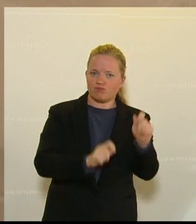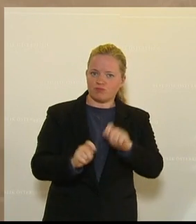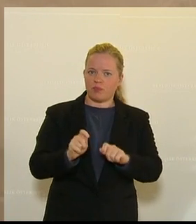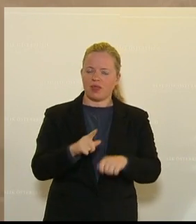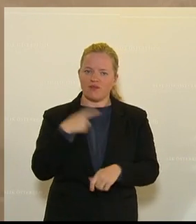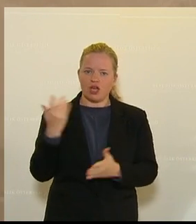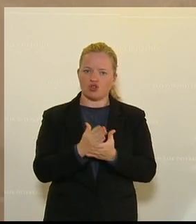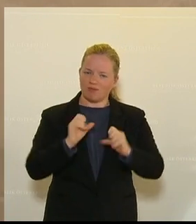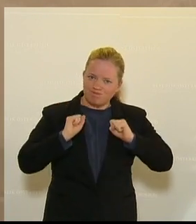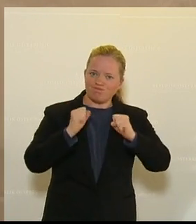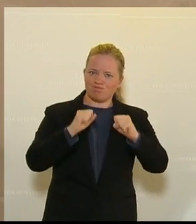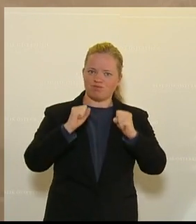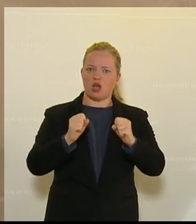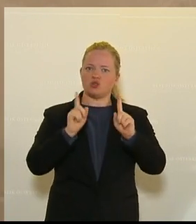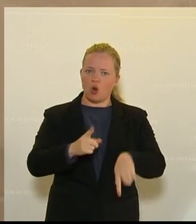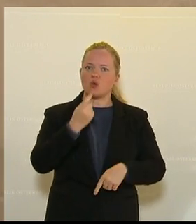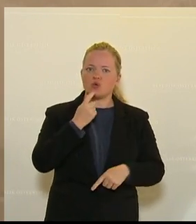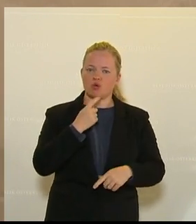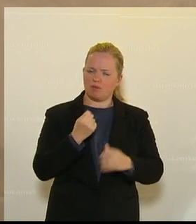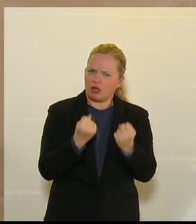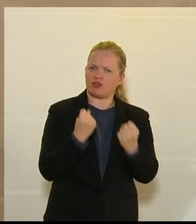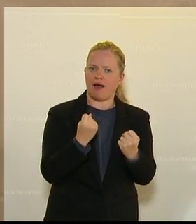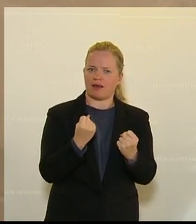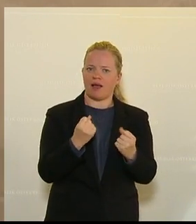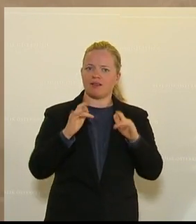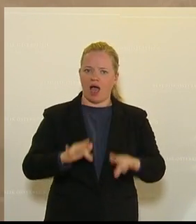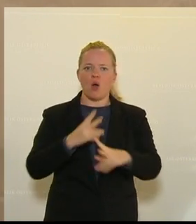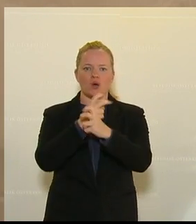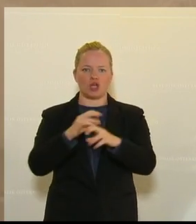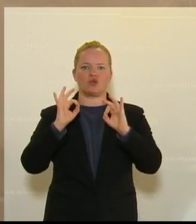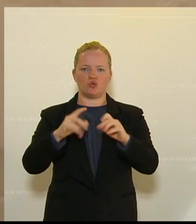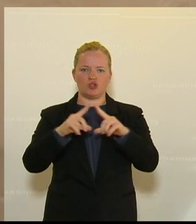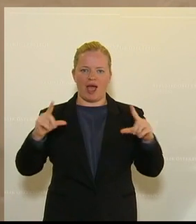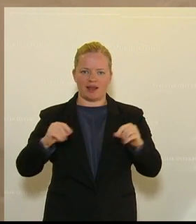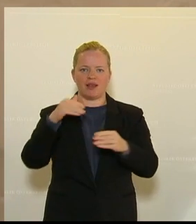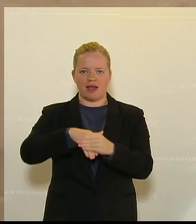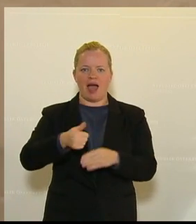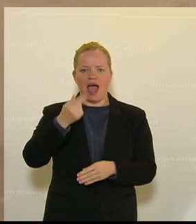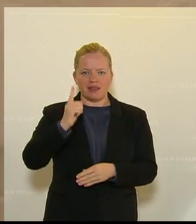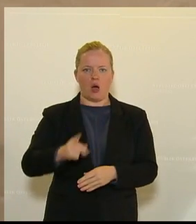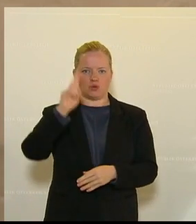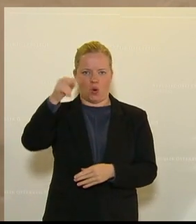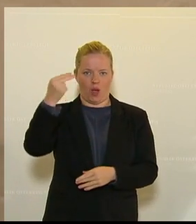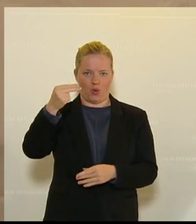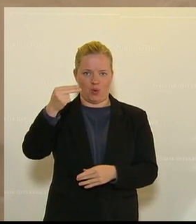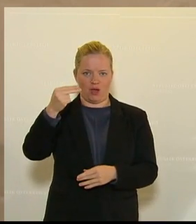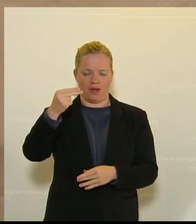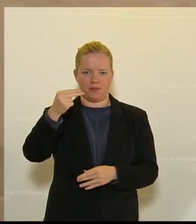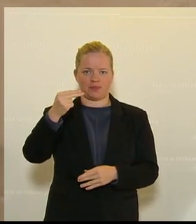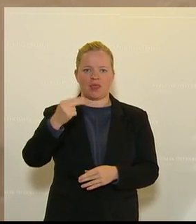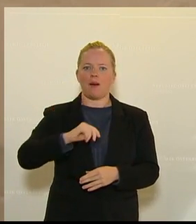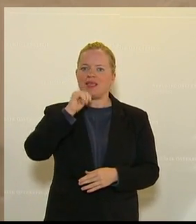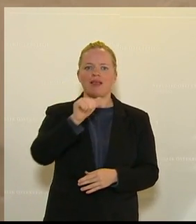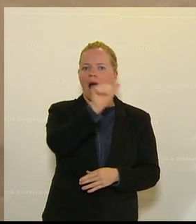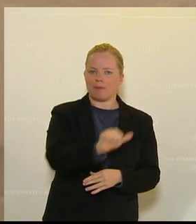Initiative eingebracht, den Konsum zu stärken mit dem Österreich-Gutschein in Höhe von 1.000 Euro. Aber nicht über